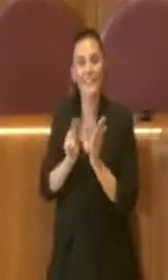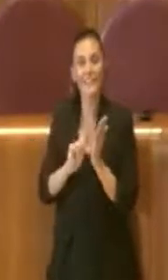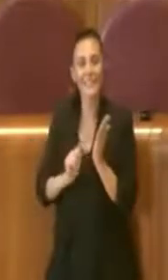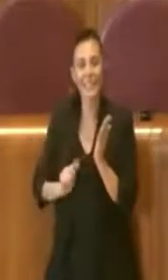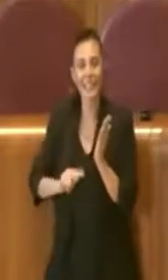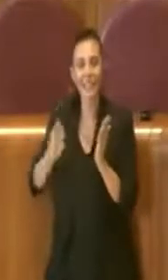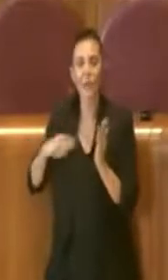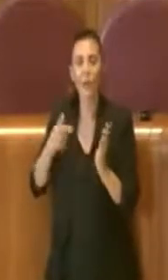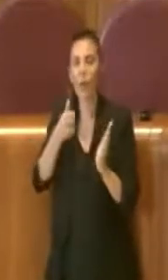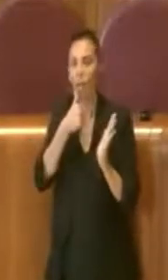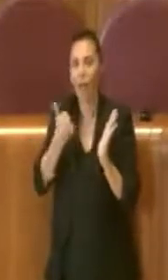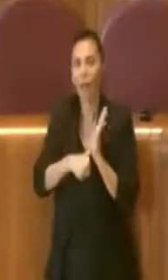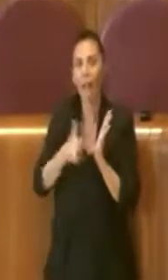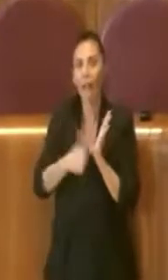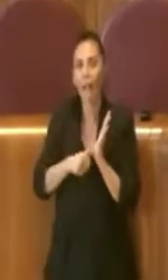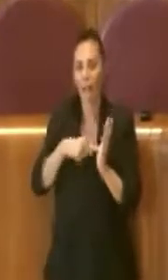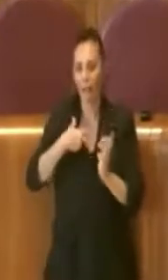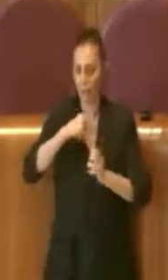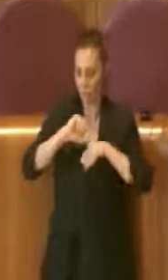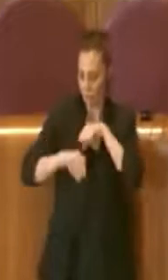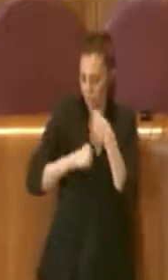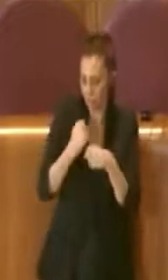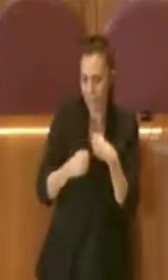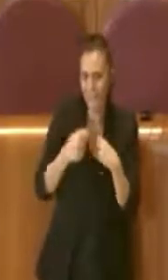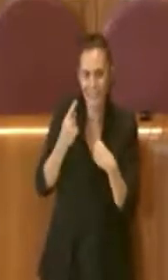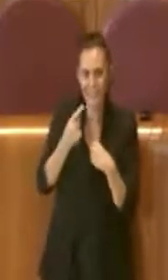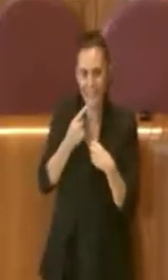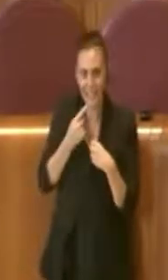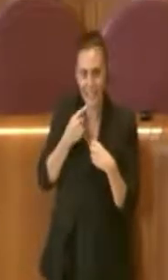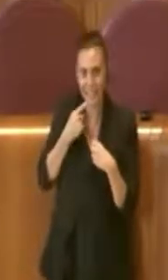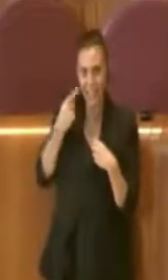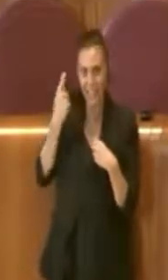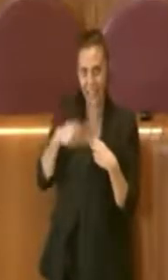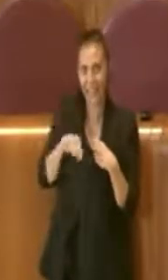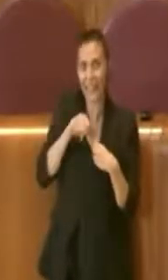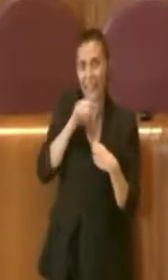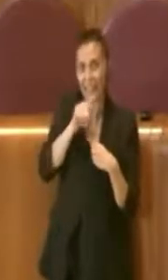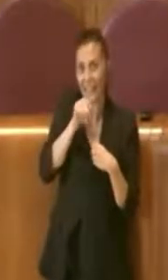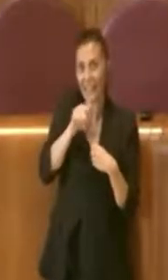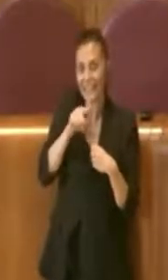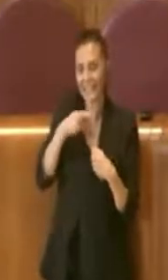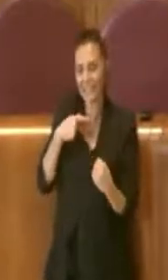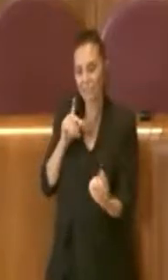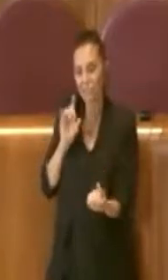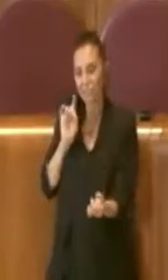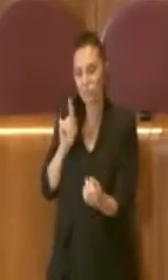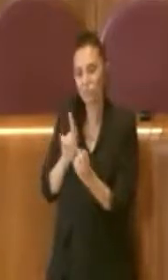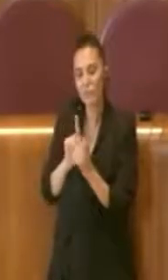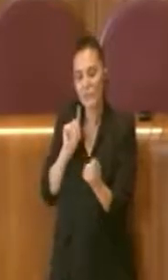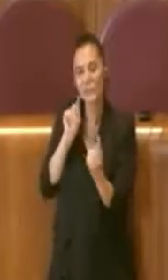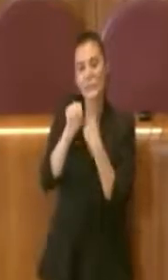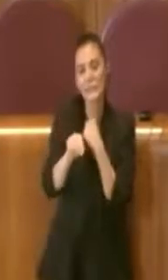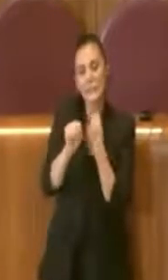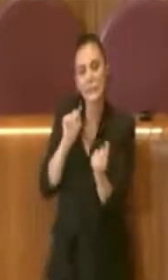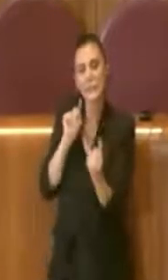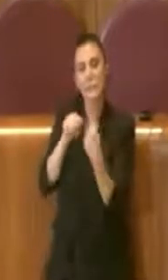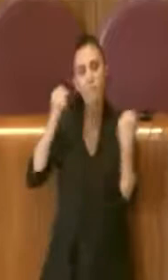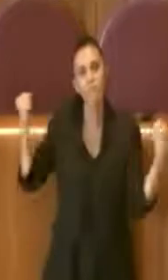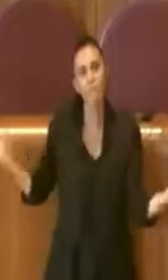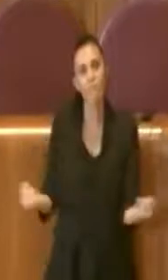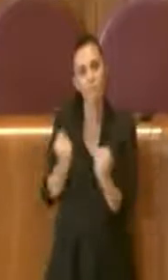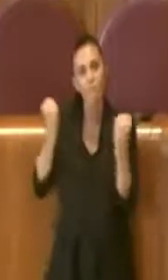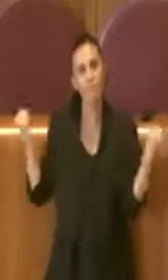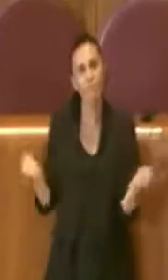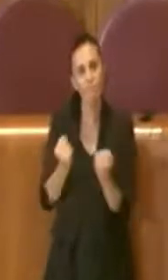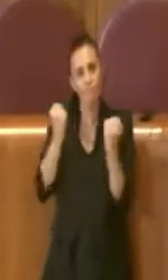Skate e alla Federazione Sport Rotellistici affinché in sinergia si possa promuovere con forza